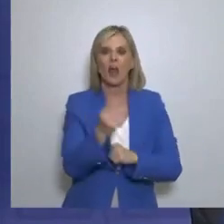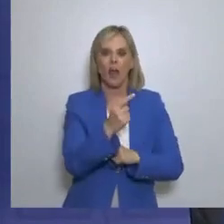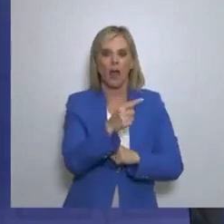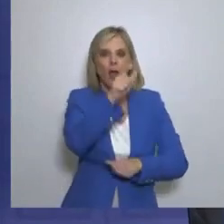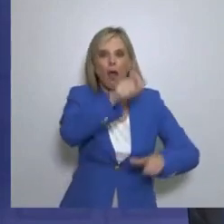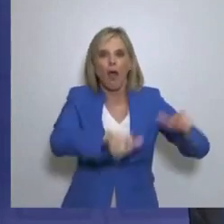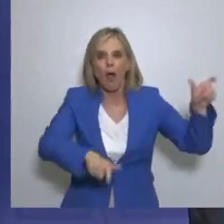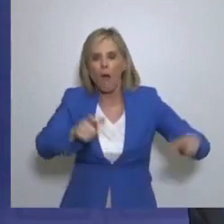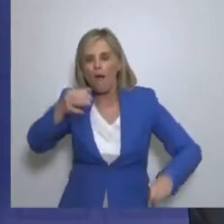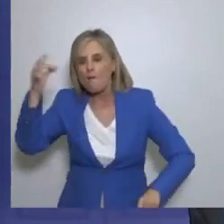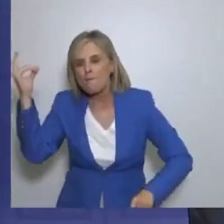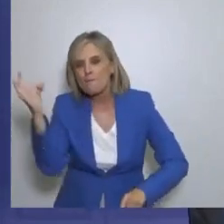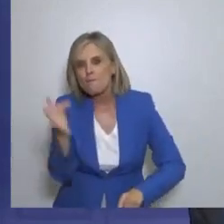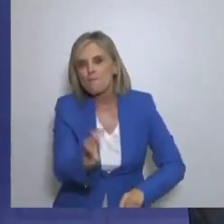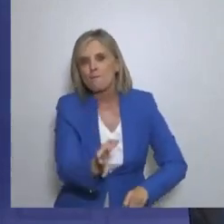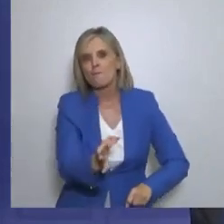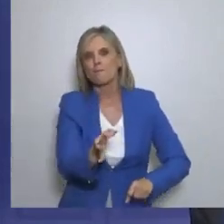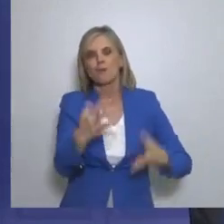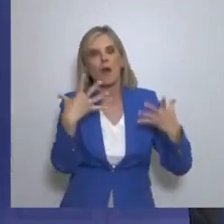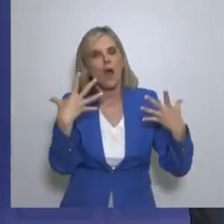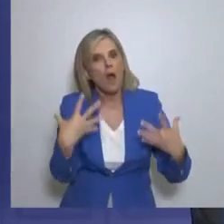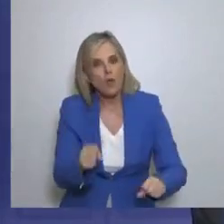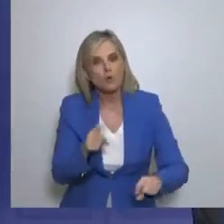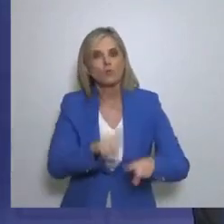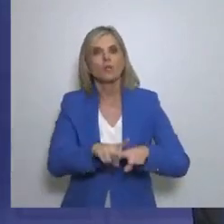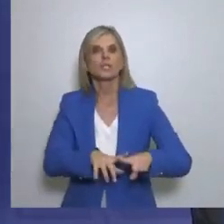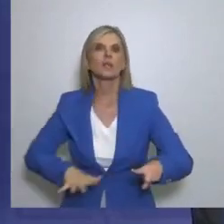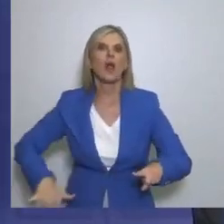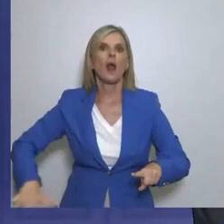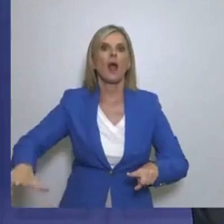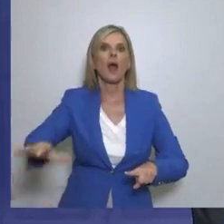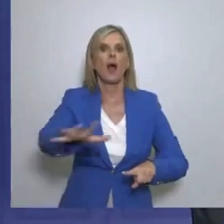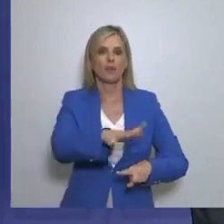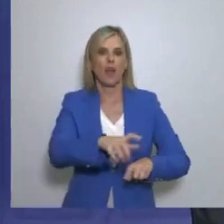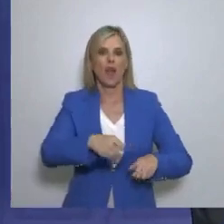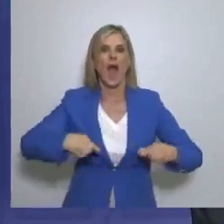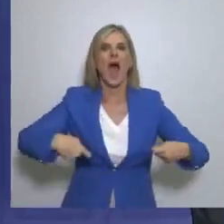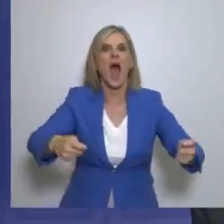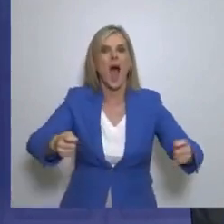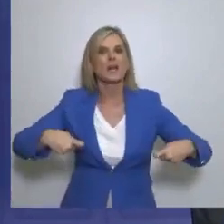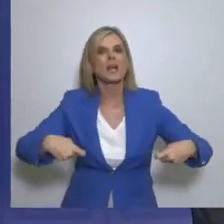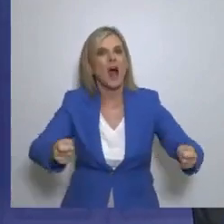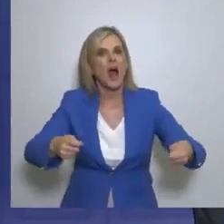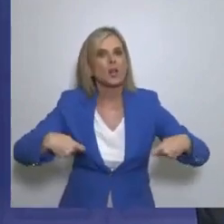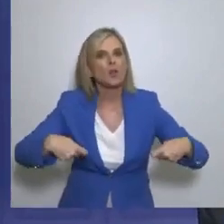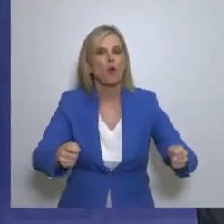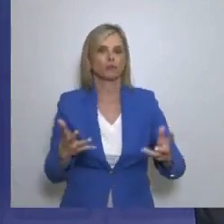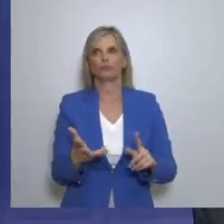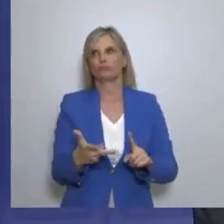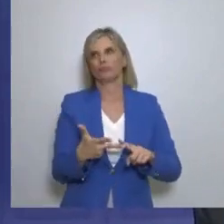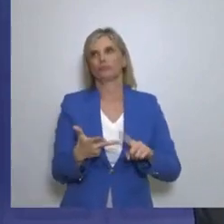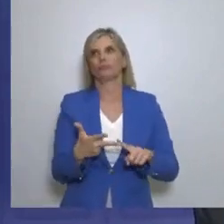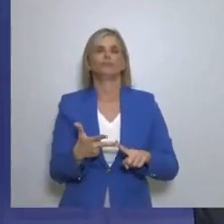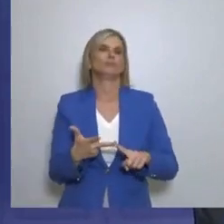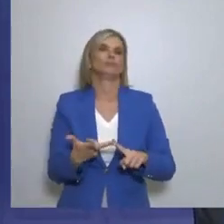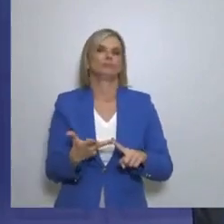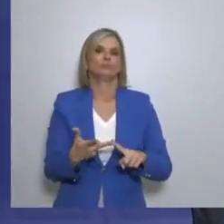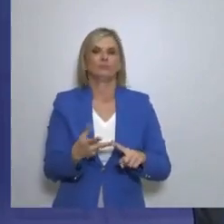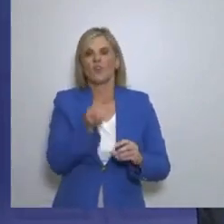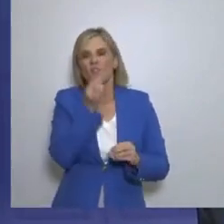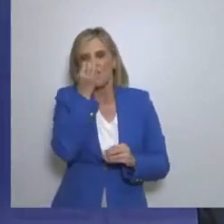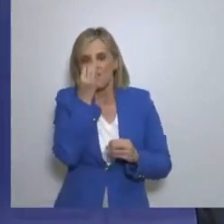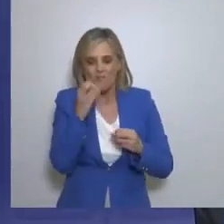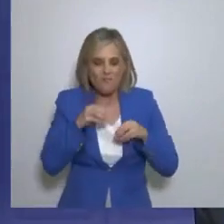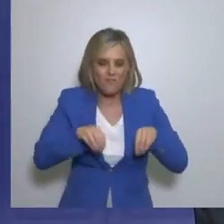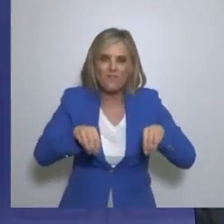μοναδικά Πραγματικά ιδιαίτερα προϊόντα Σε όλη την επικράτεια Με πρώτες ύλες αν θέλετε Με μοναδικά φυτά